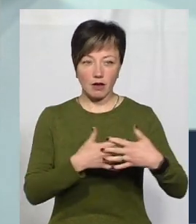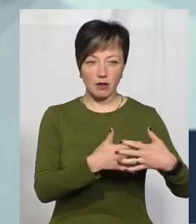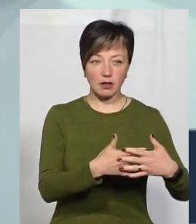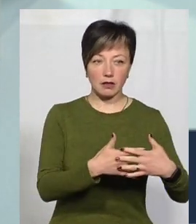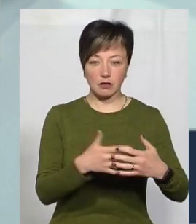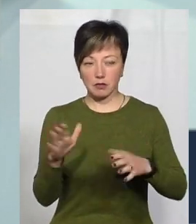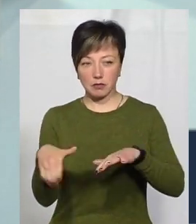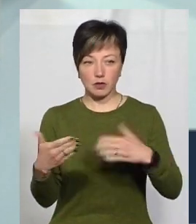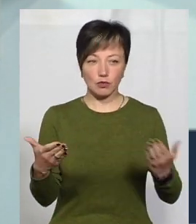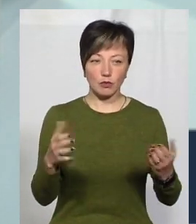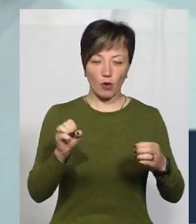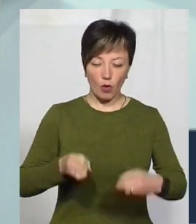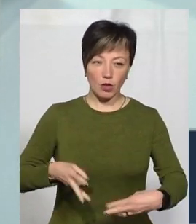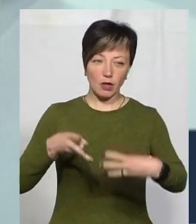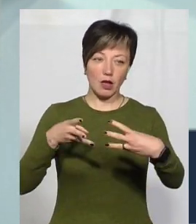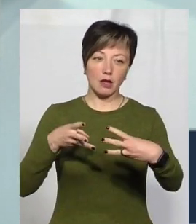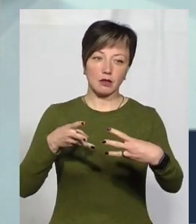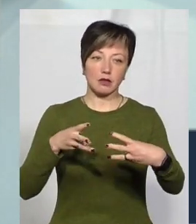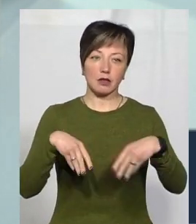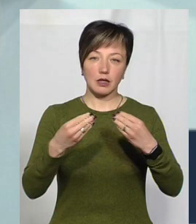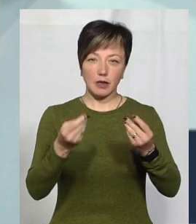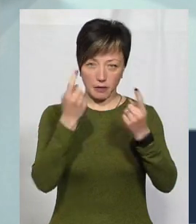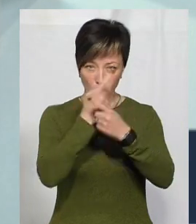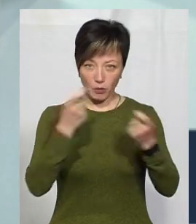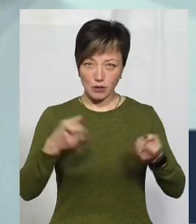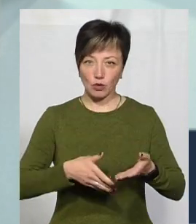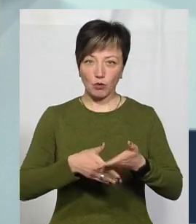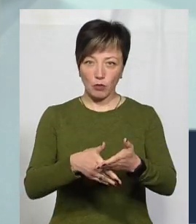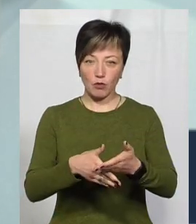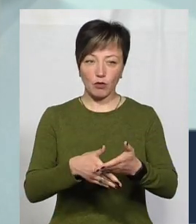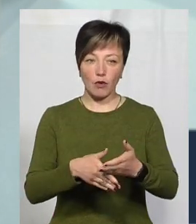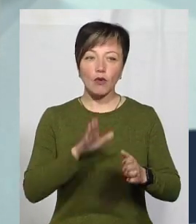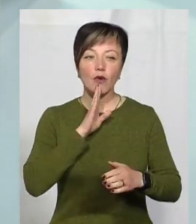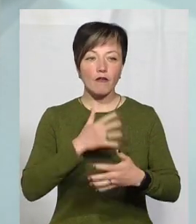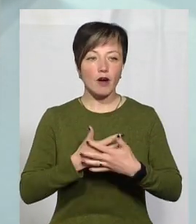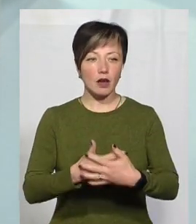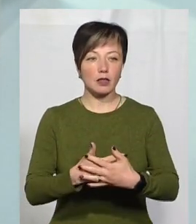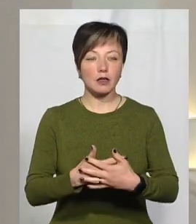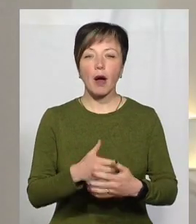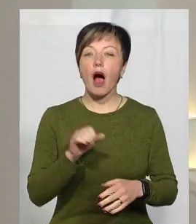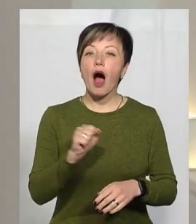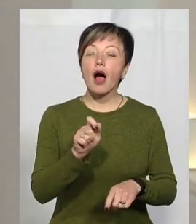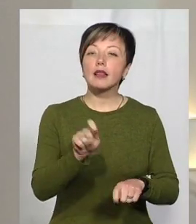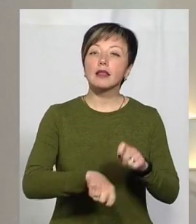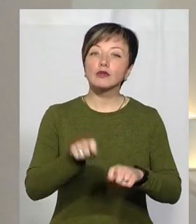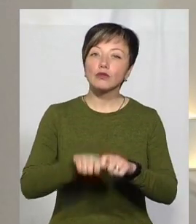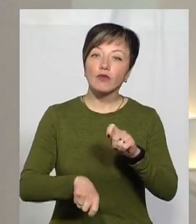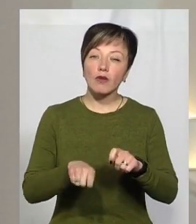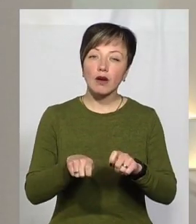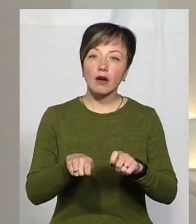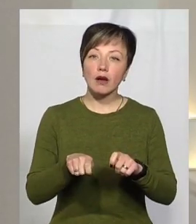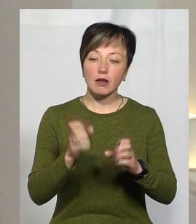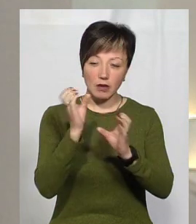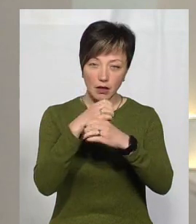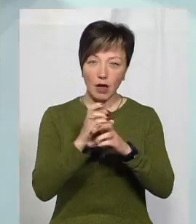І в онлайн-режимі ми надаємо інформаційну допомогу вагітним. А от тестування, як Ви проводили?